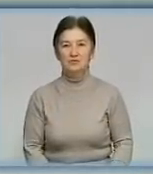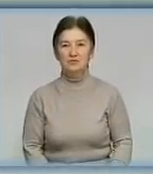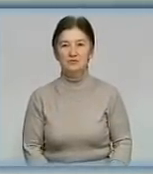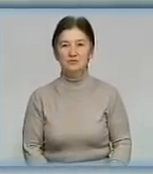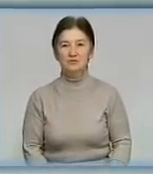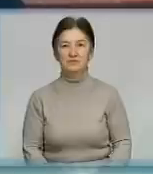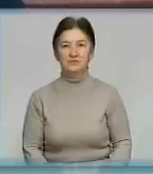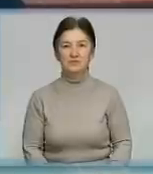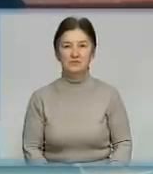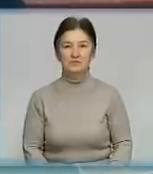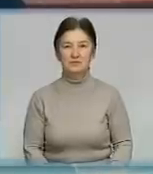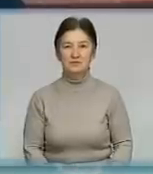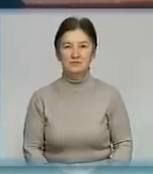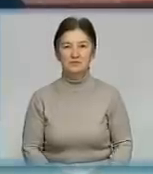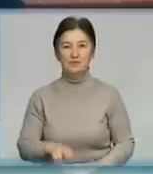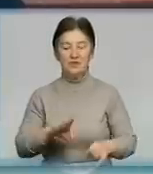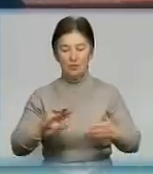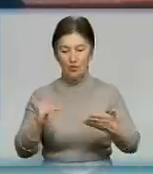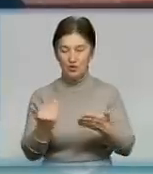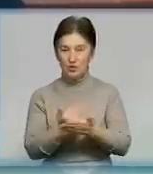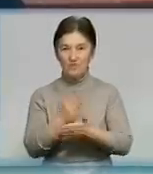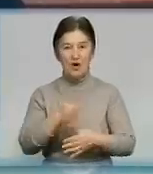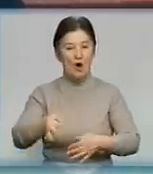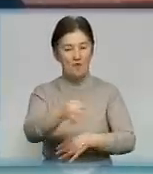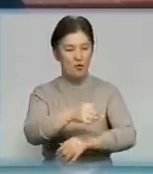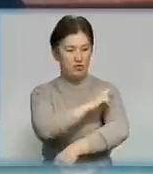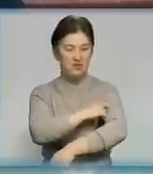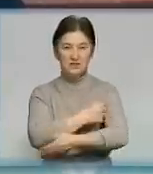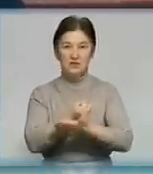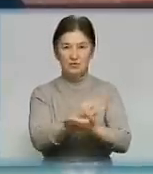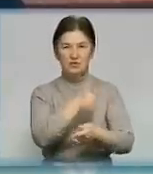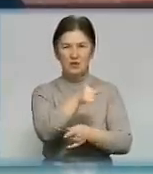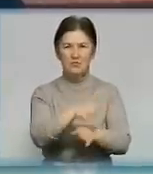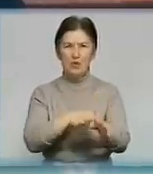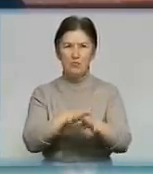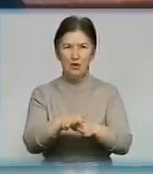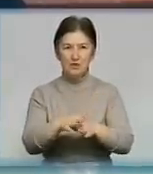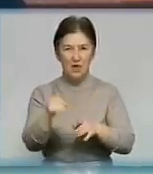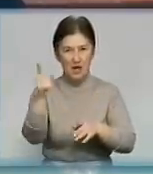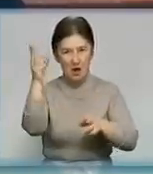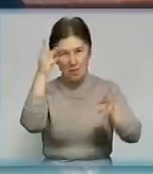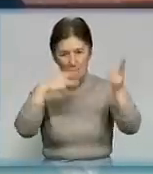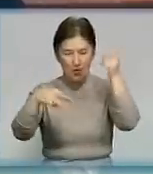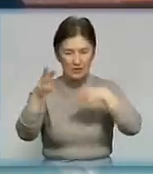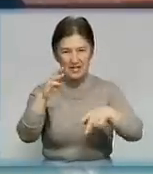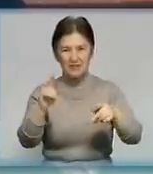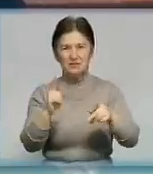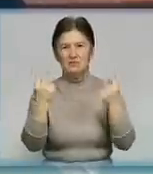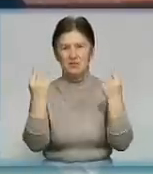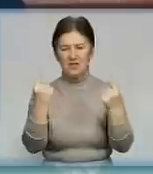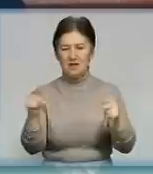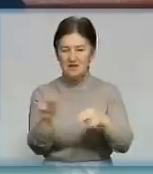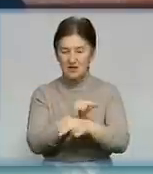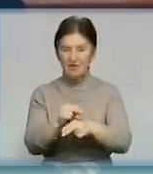Погляд. По-новому відтепер і обласні лікарні. Зараз там повним ходом триває модернізація, капітальні ремонти, нове